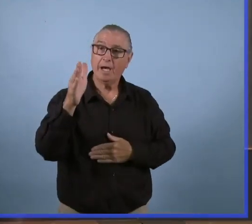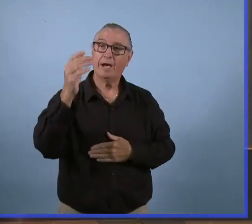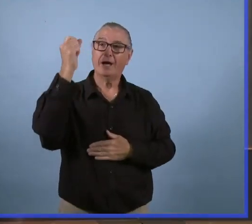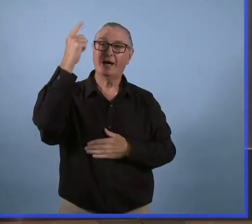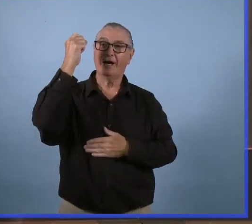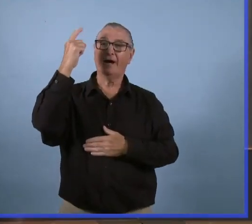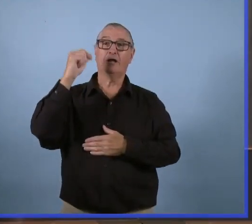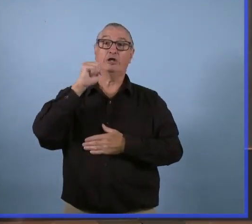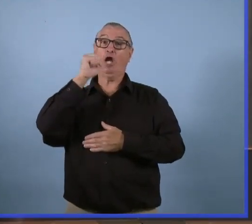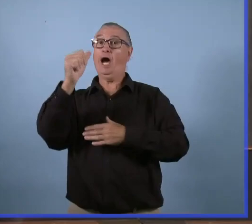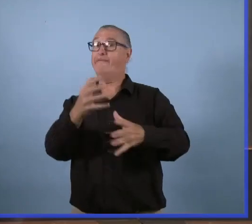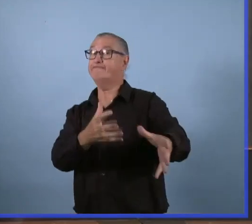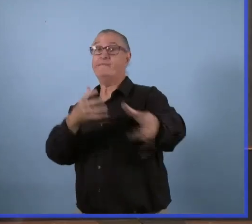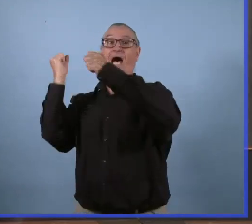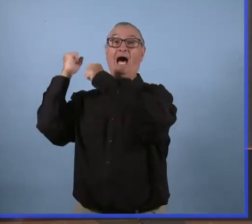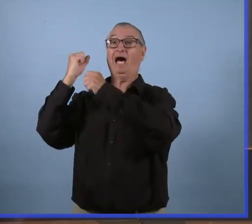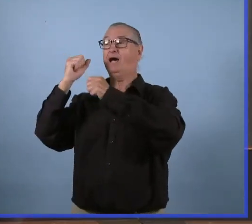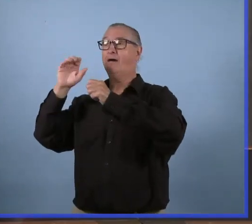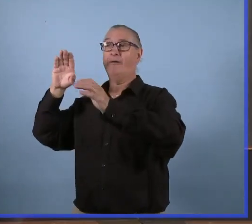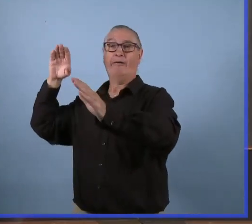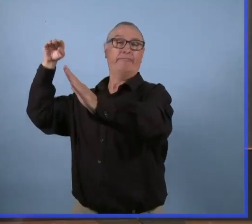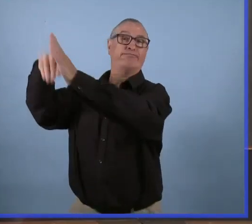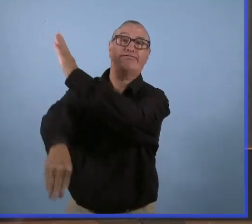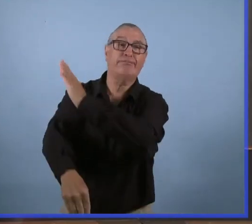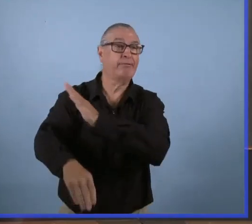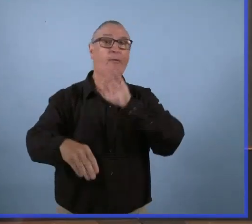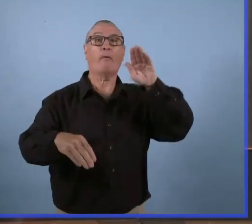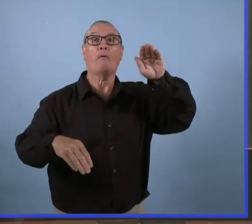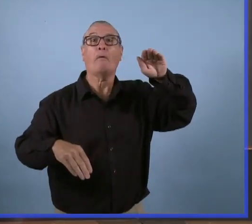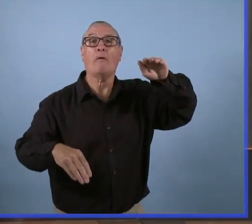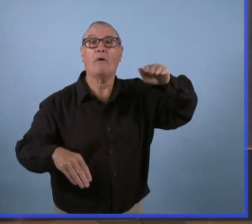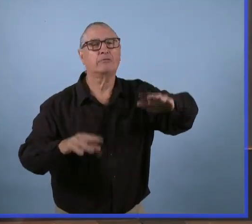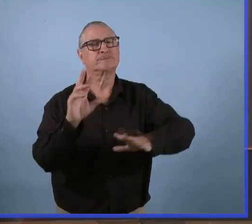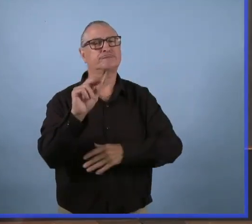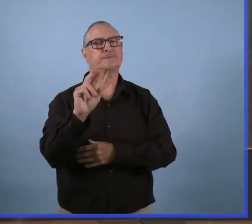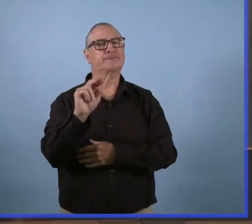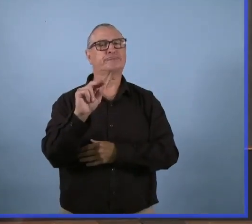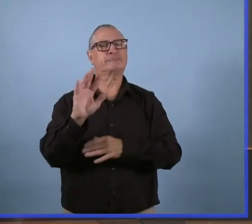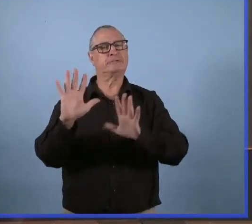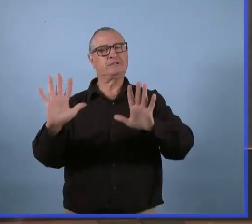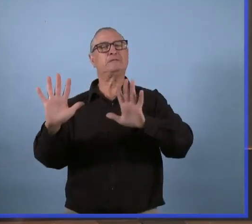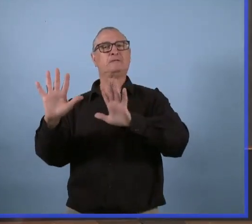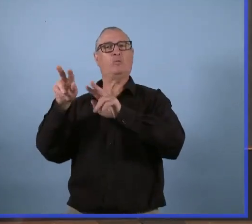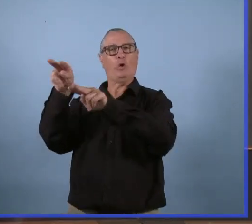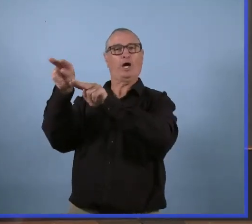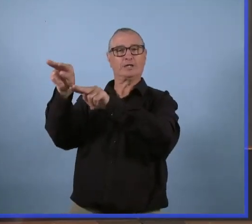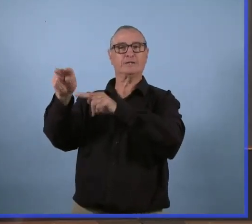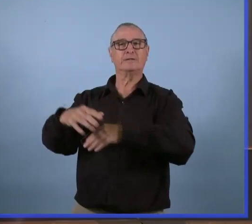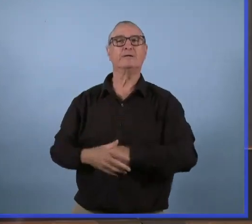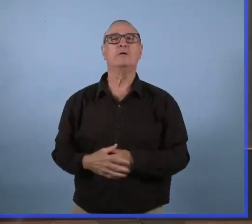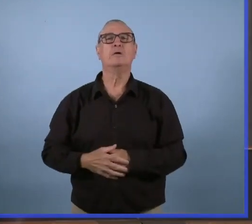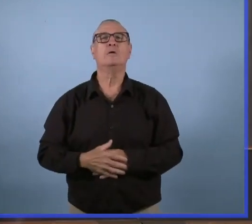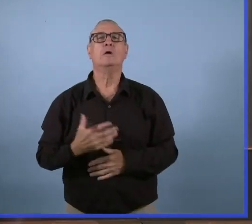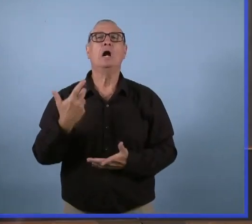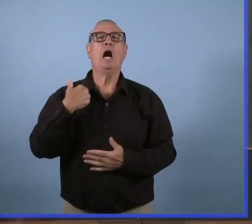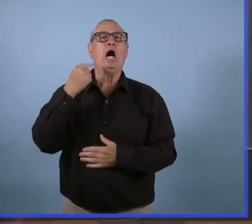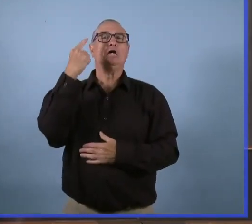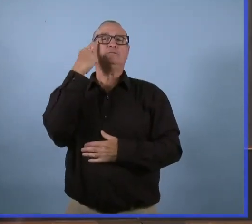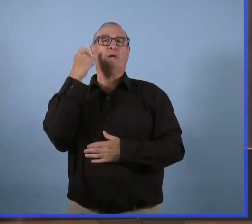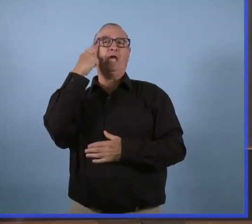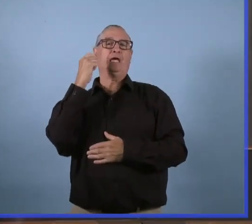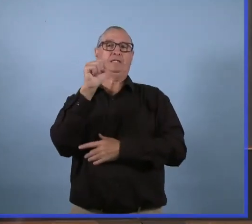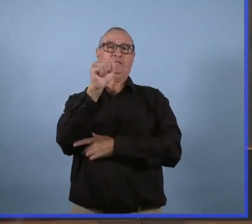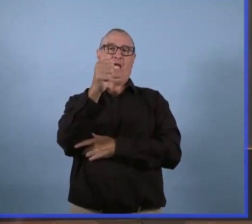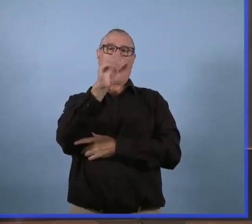pourcentage que le nombre de cas. Donc d'une semaine à l'autre, on peut s'attendre à voir